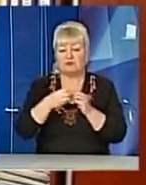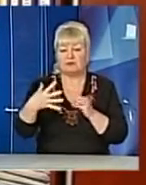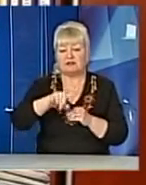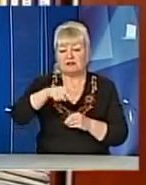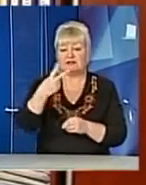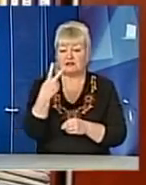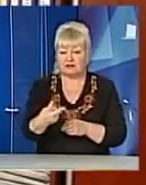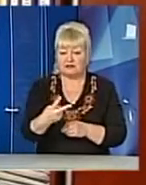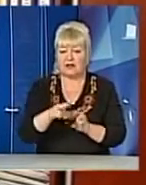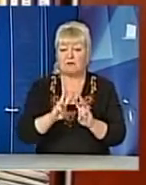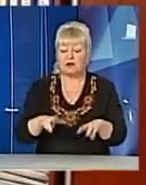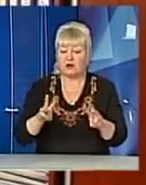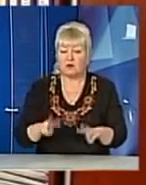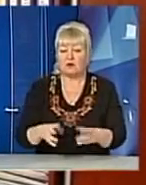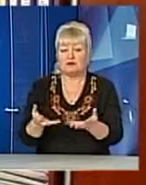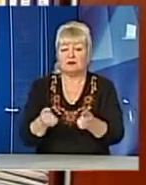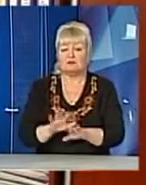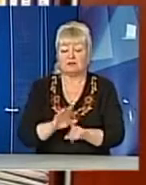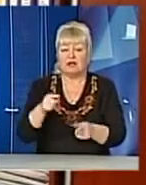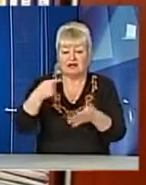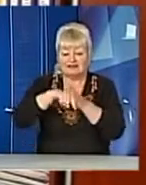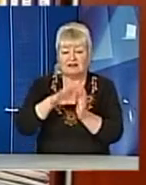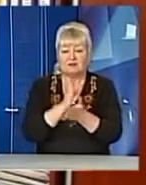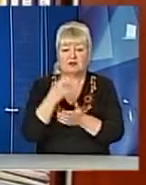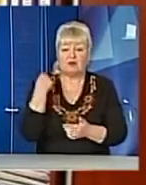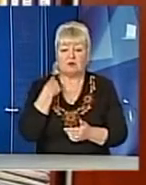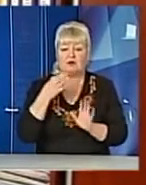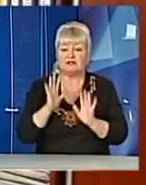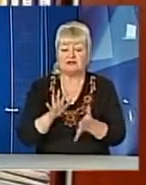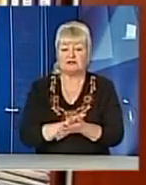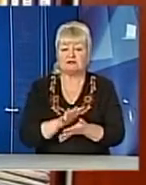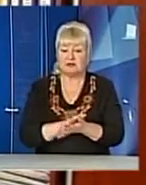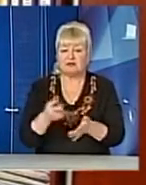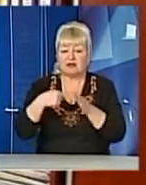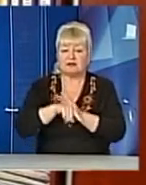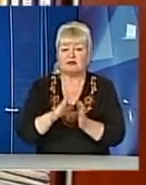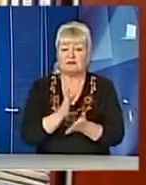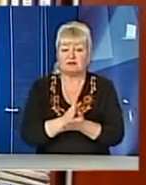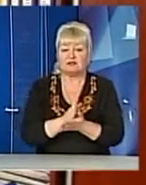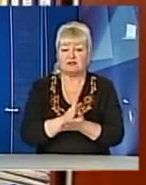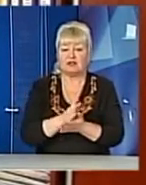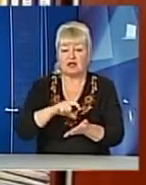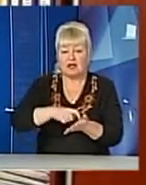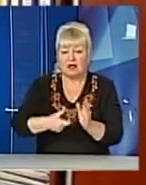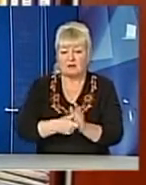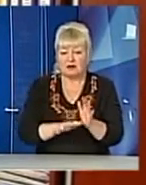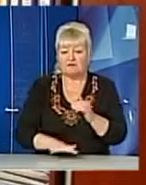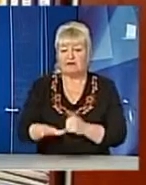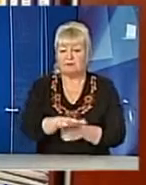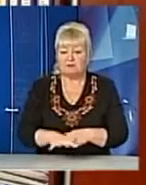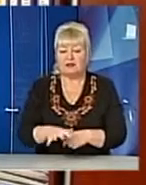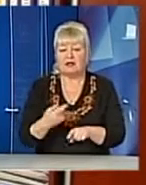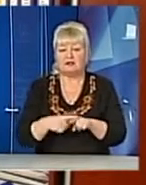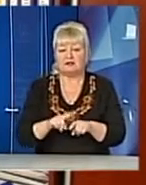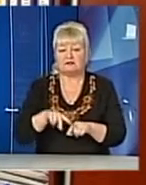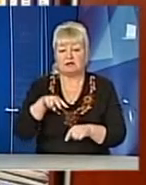поступило, тому що там сидять борги не тільки сміття, яке підняло, там і квартплата, мовно кажучи, це дохіди